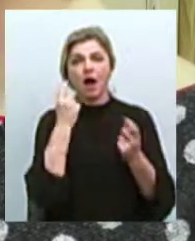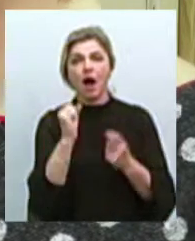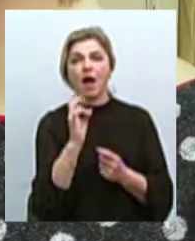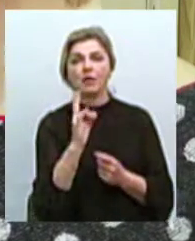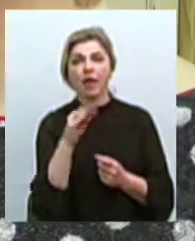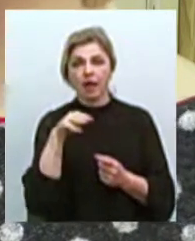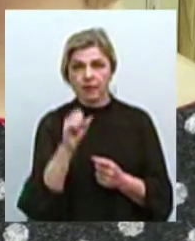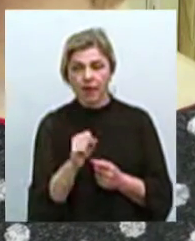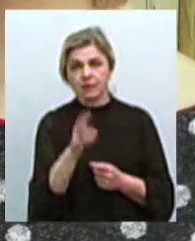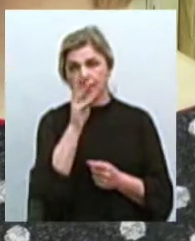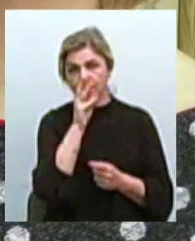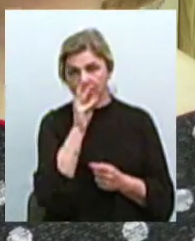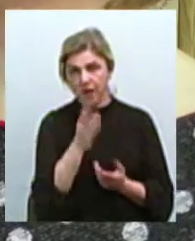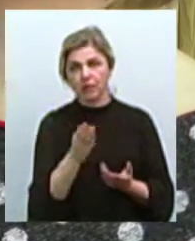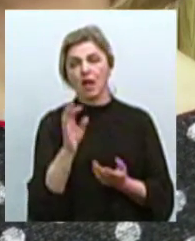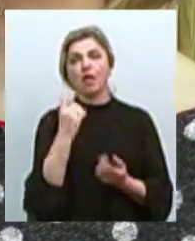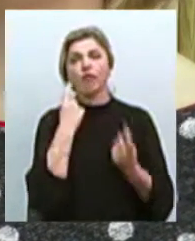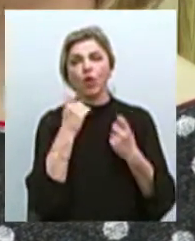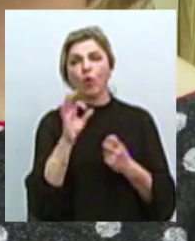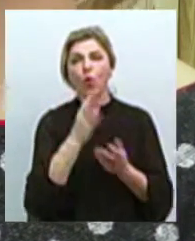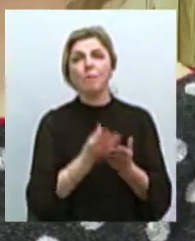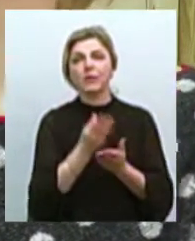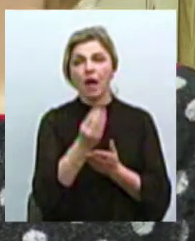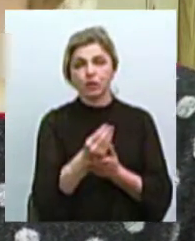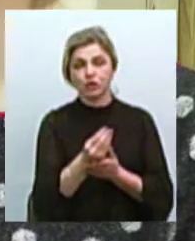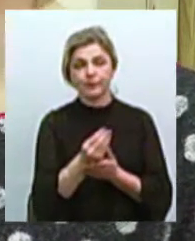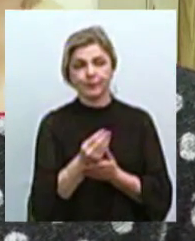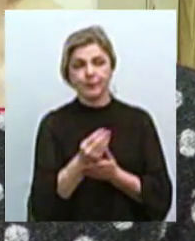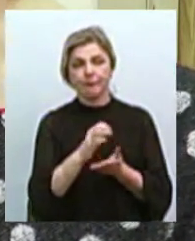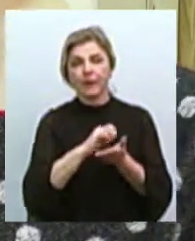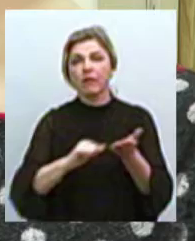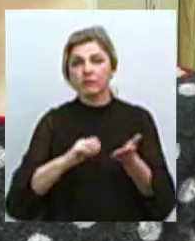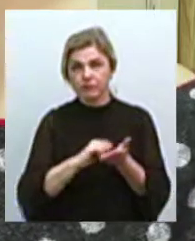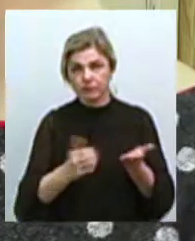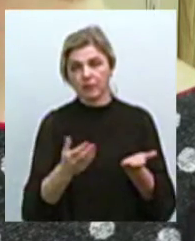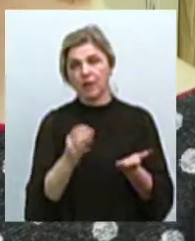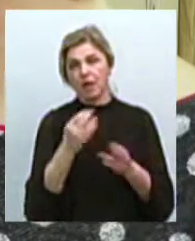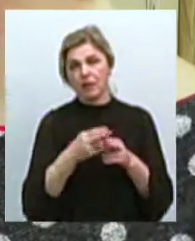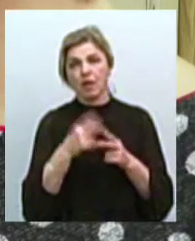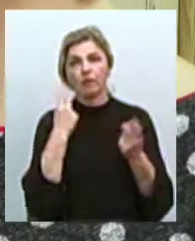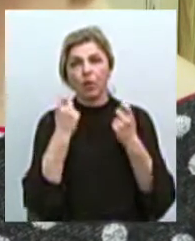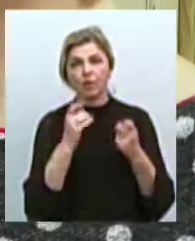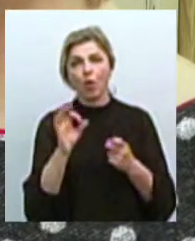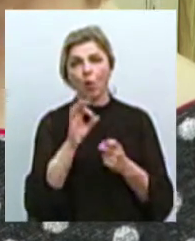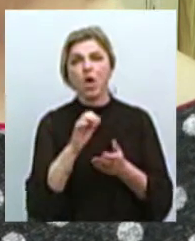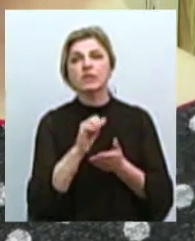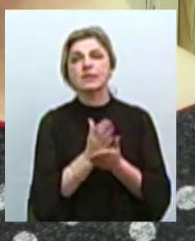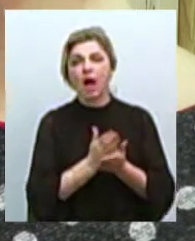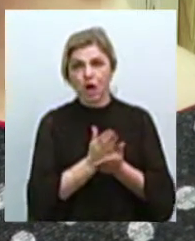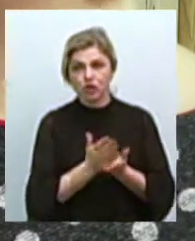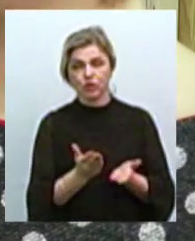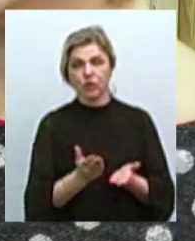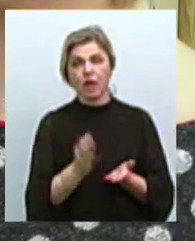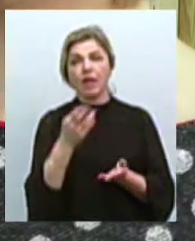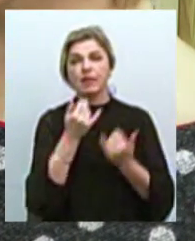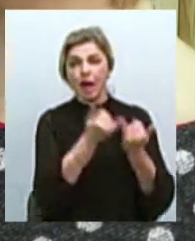заробітну плату, це дані про сплачені страхувальником внески, це дані про набутий страховий стаж. Для